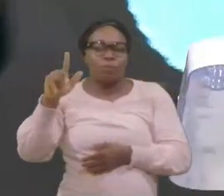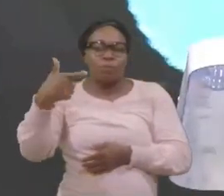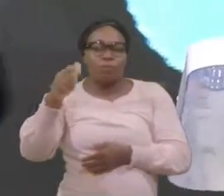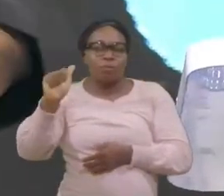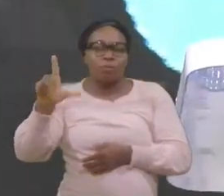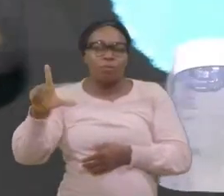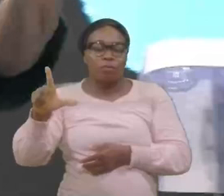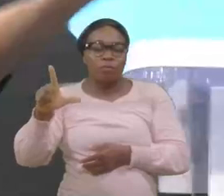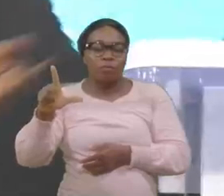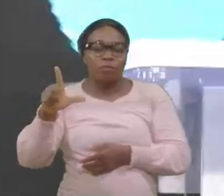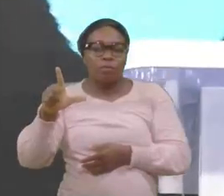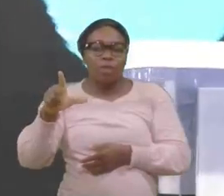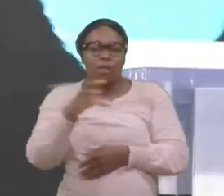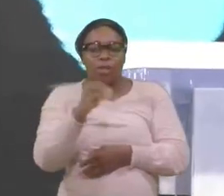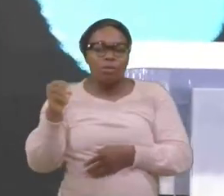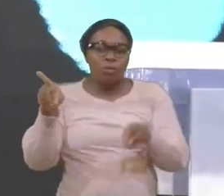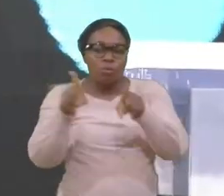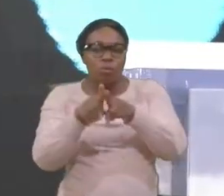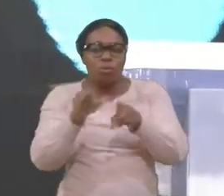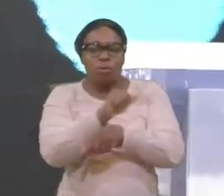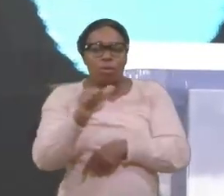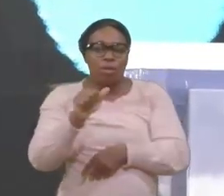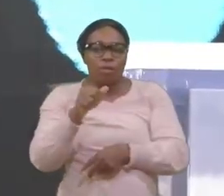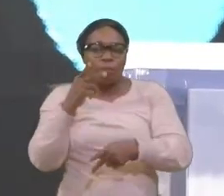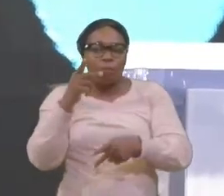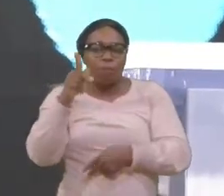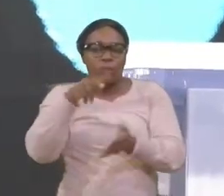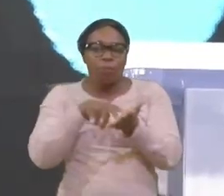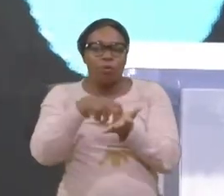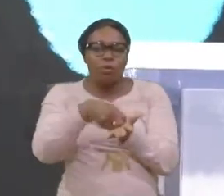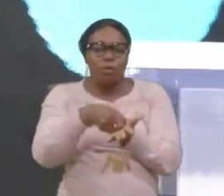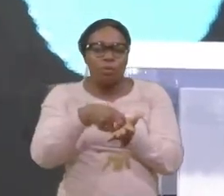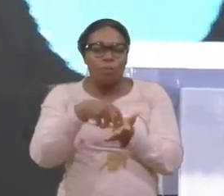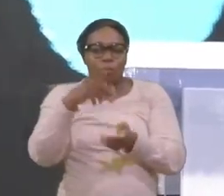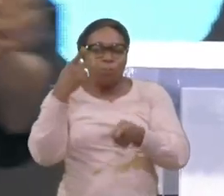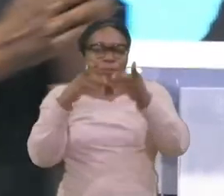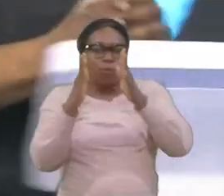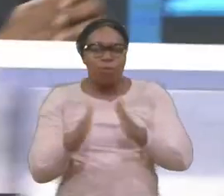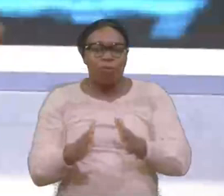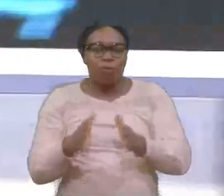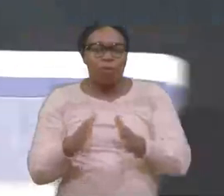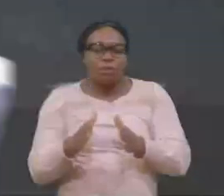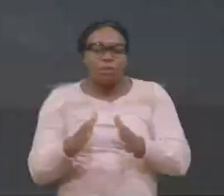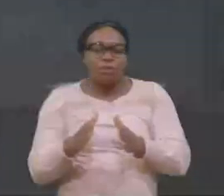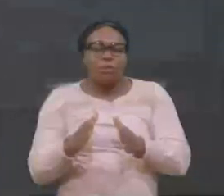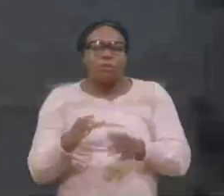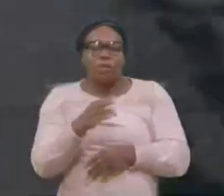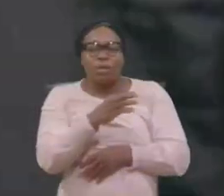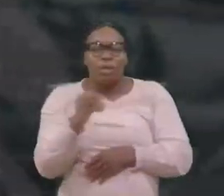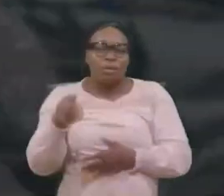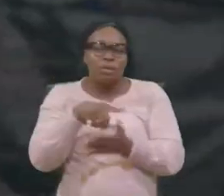prodigue prophète prodigue Jonas il ya des produits partout dans chaque communauté et ce soir